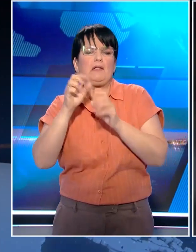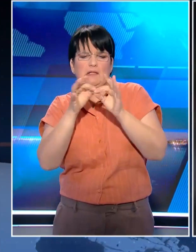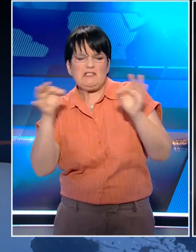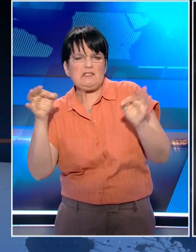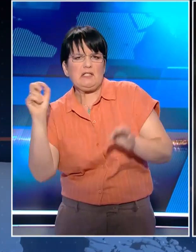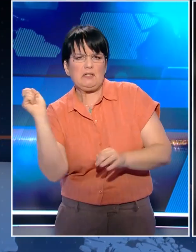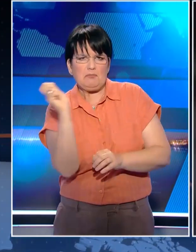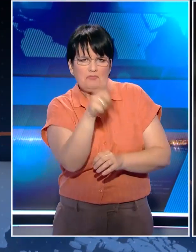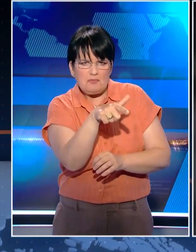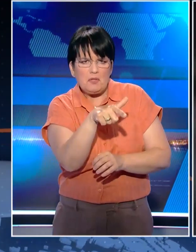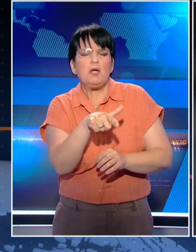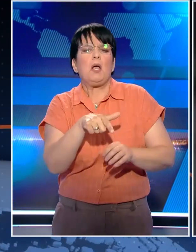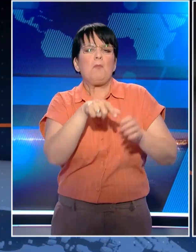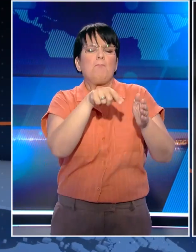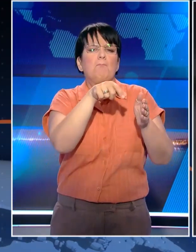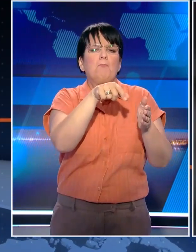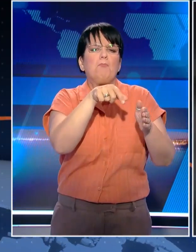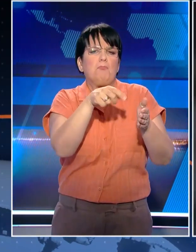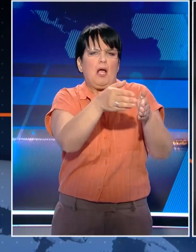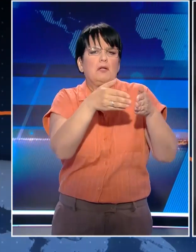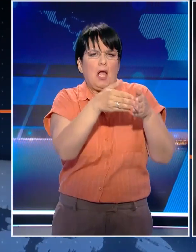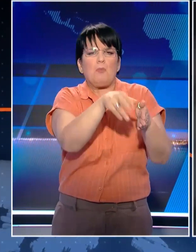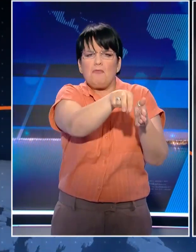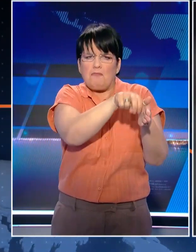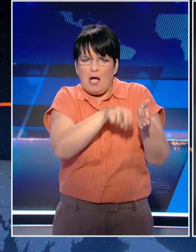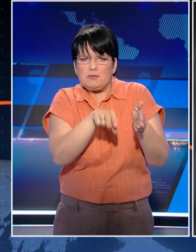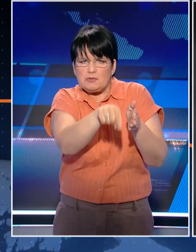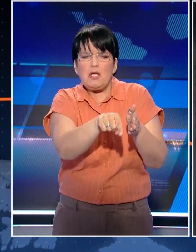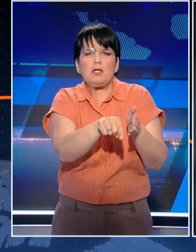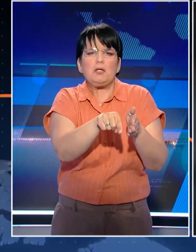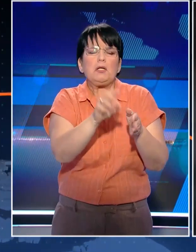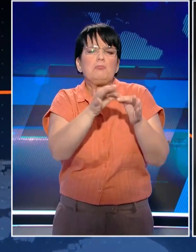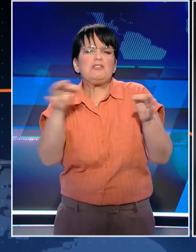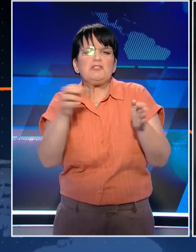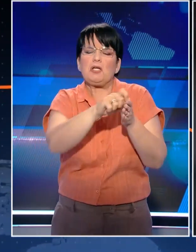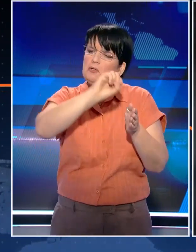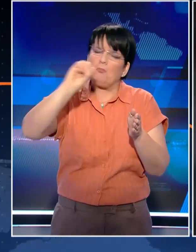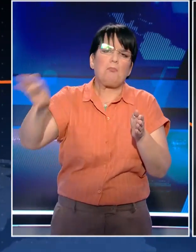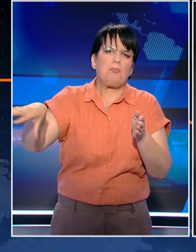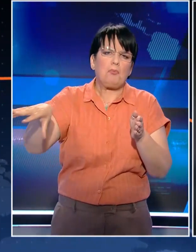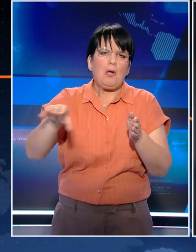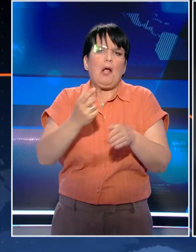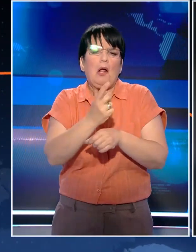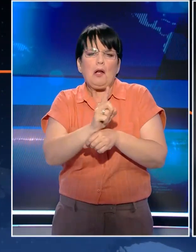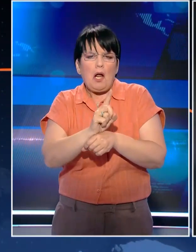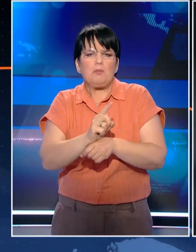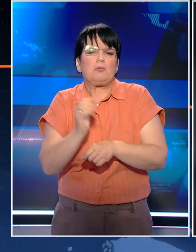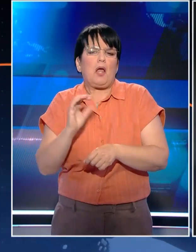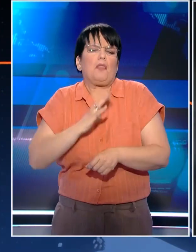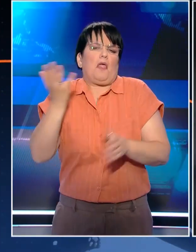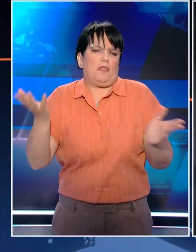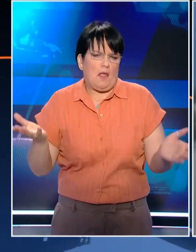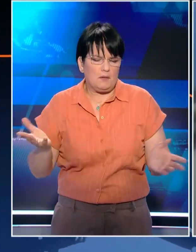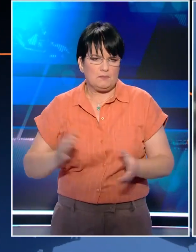επιβάτες στο αλλιευτικό, για λίγα λεπτά στη συνέχεια το